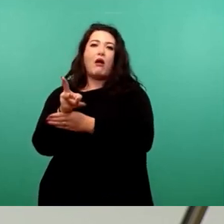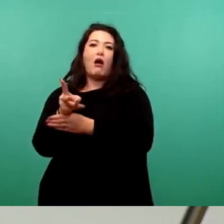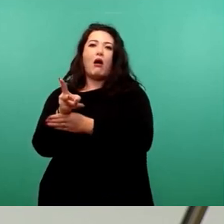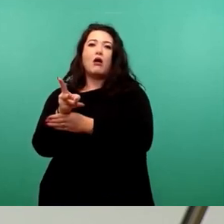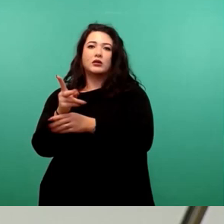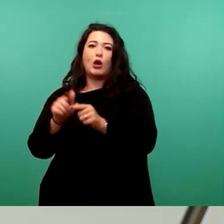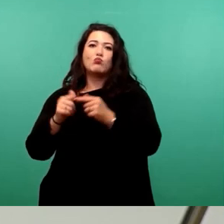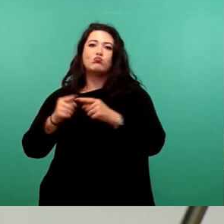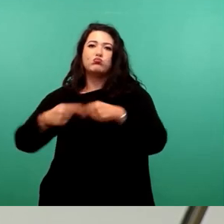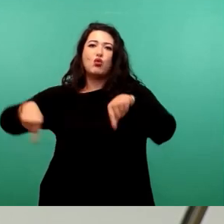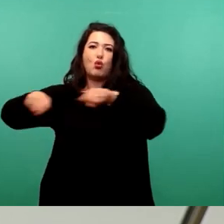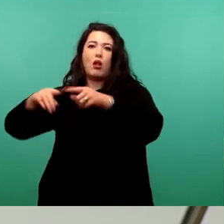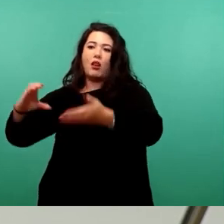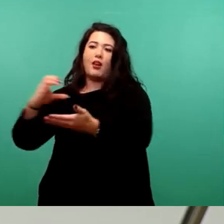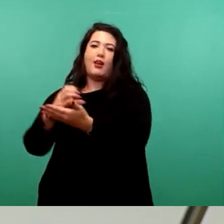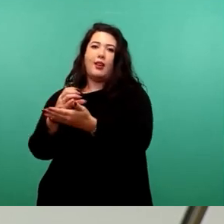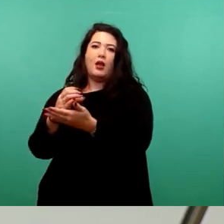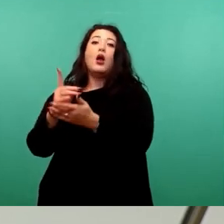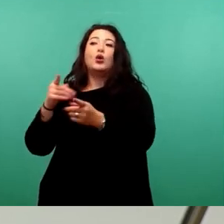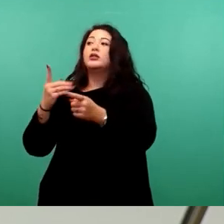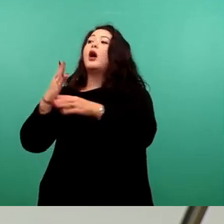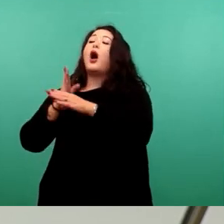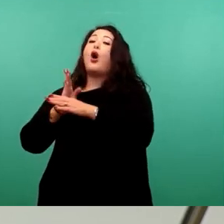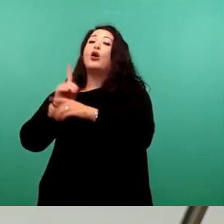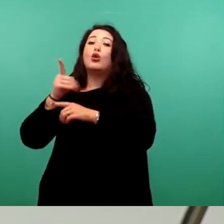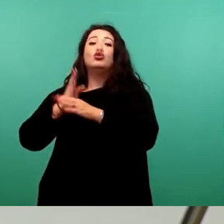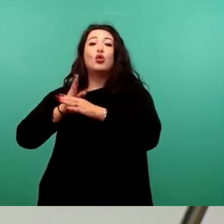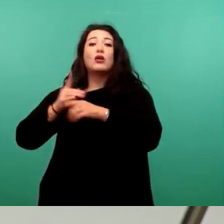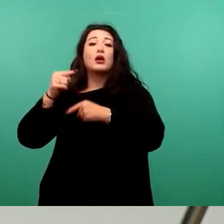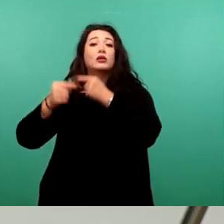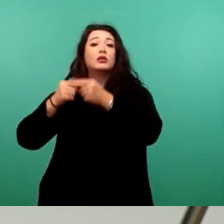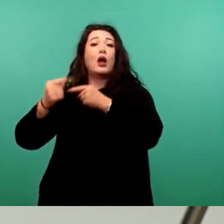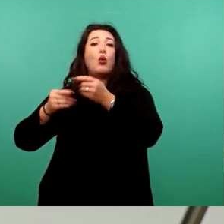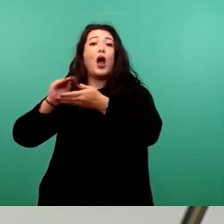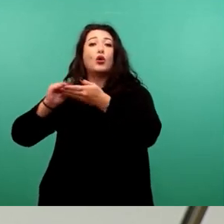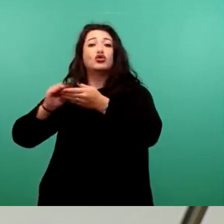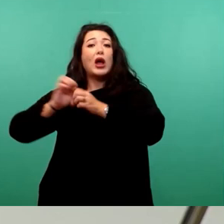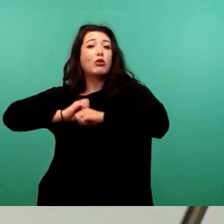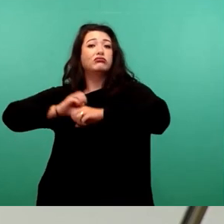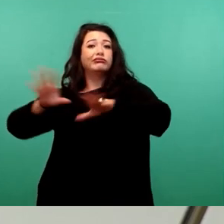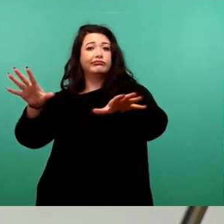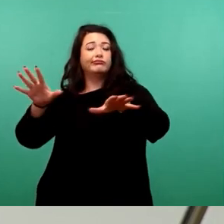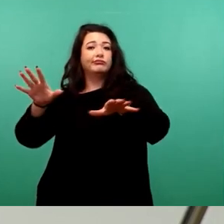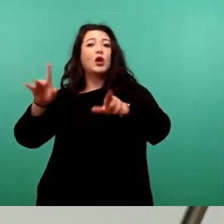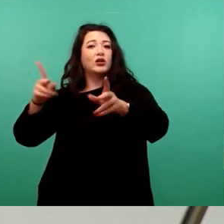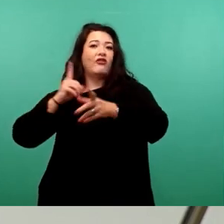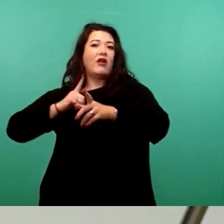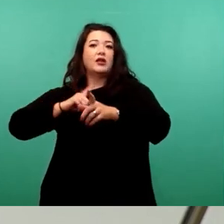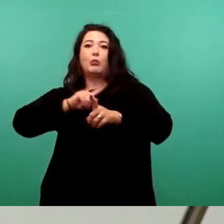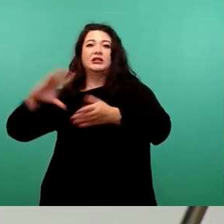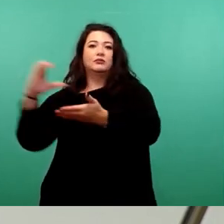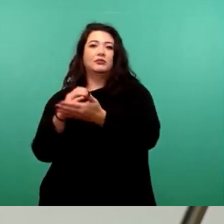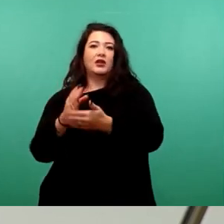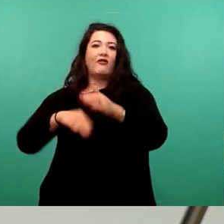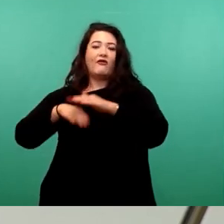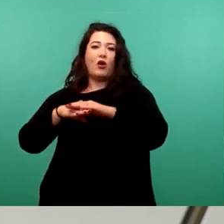der derzeit laufenden Dauerausschreibung dort auch ein Stück weit besser reagieren zu können, wenn Krankheitsfälle beziehungsweise